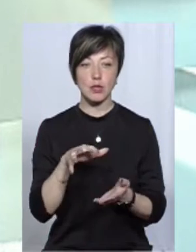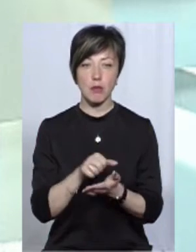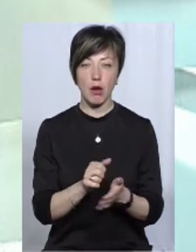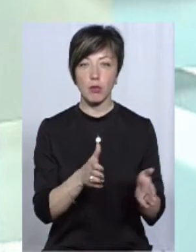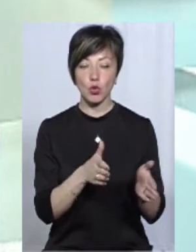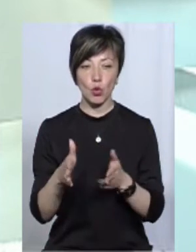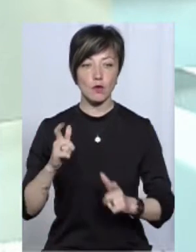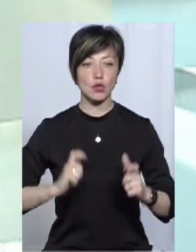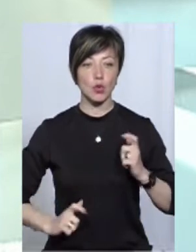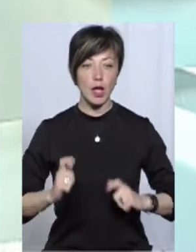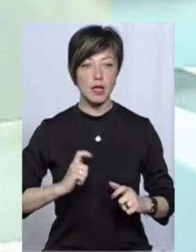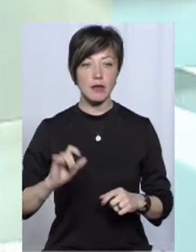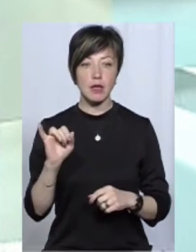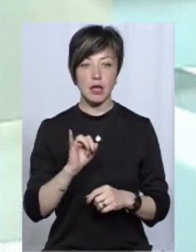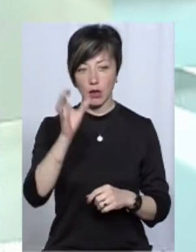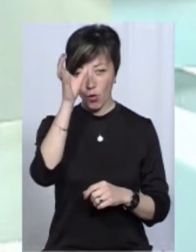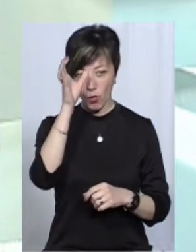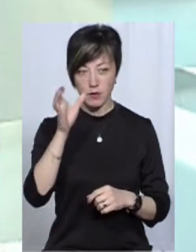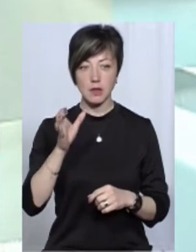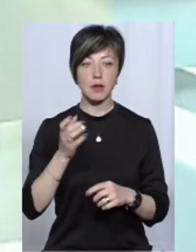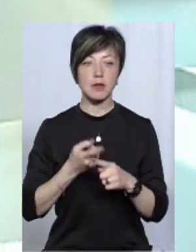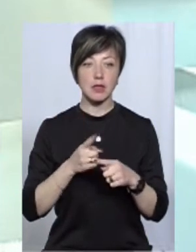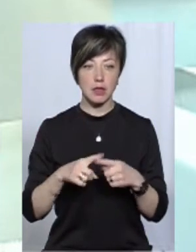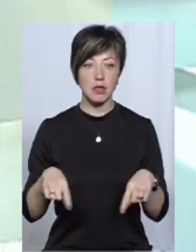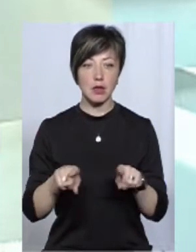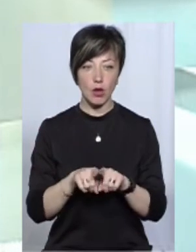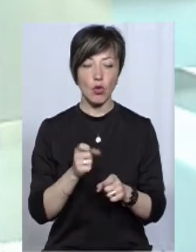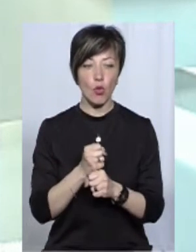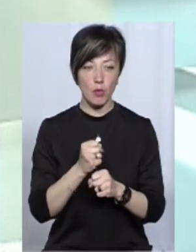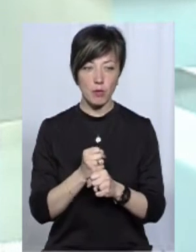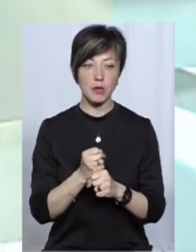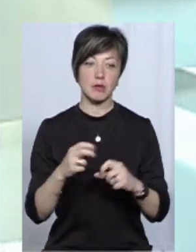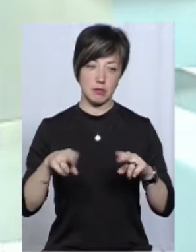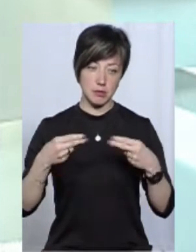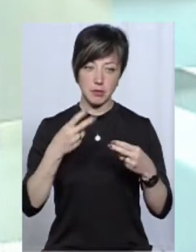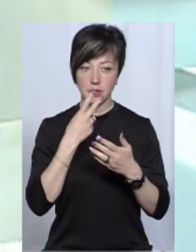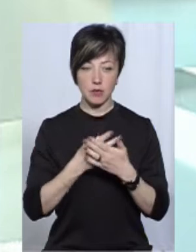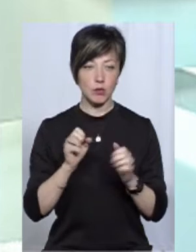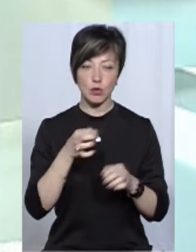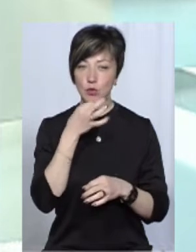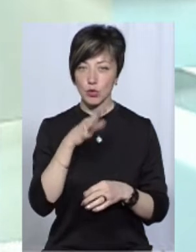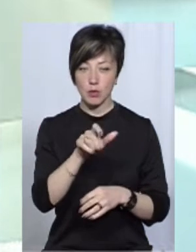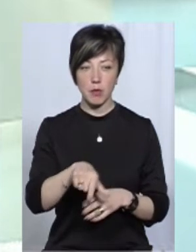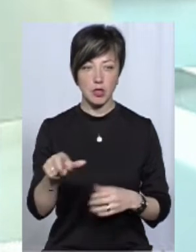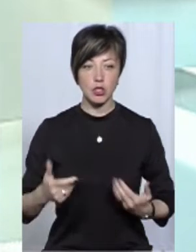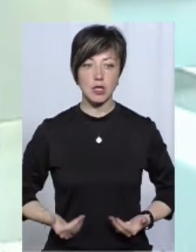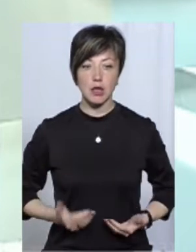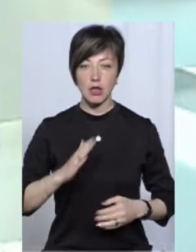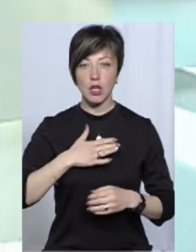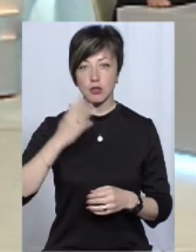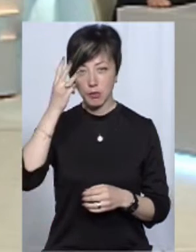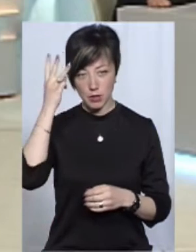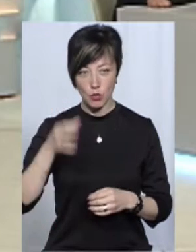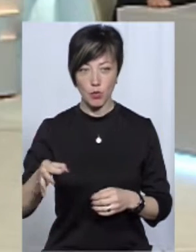займаються підготовкою студентів, і як науковці, робимо це. І так само може зробити будь-який мешканець не тільки